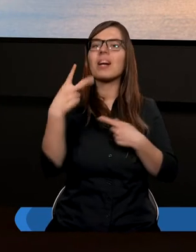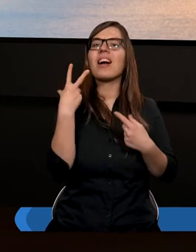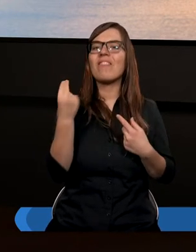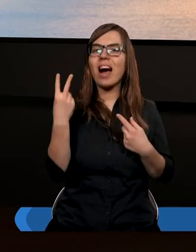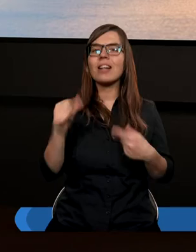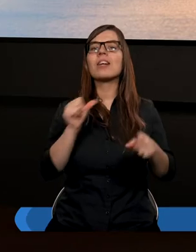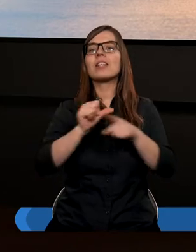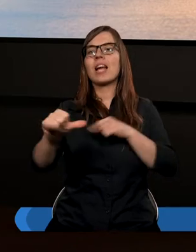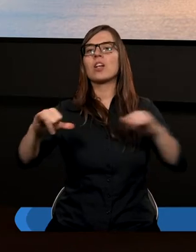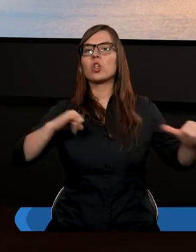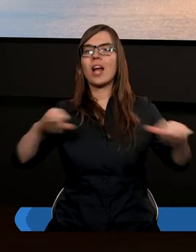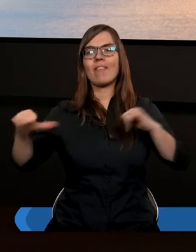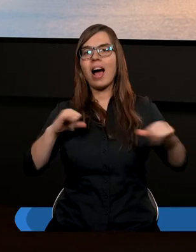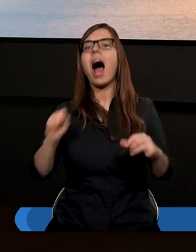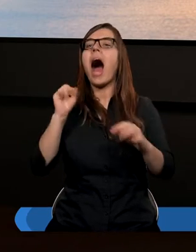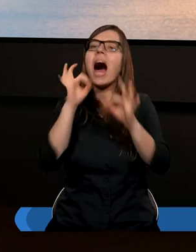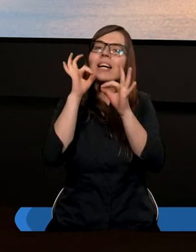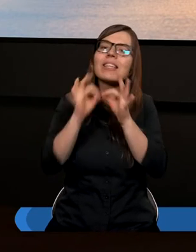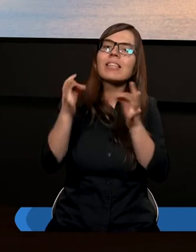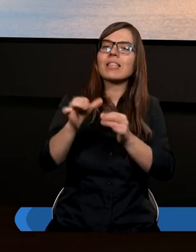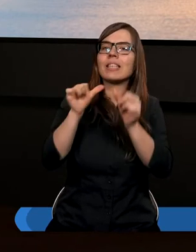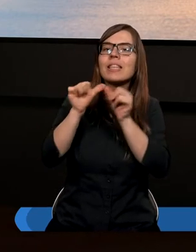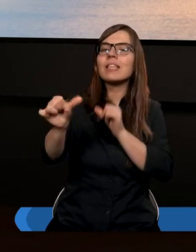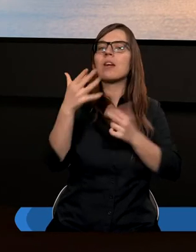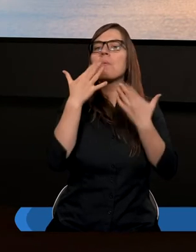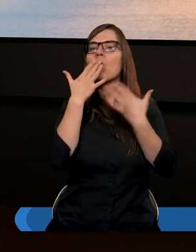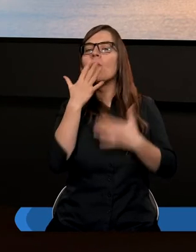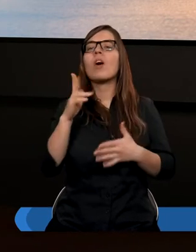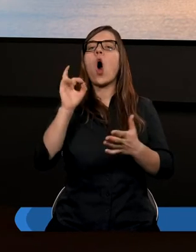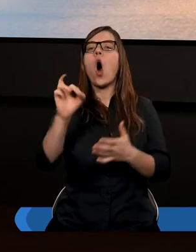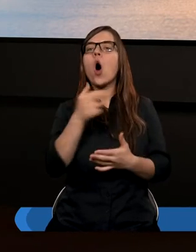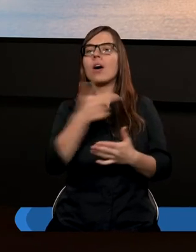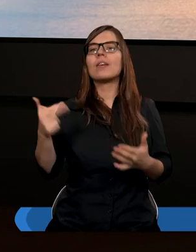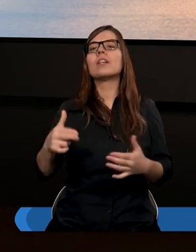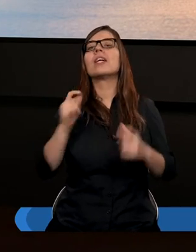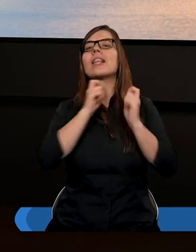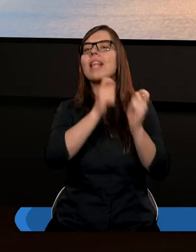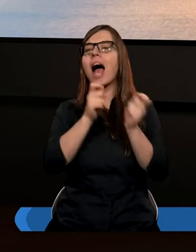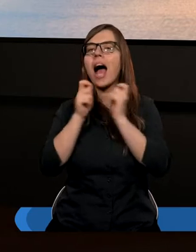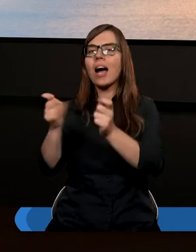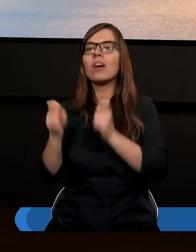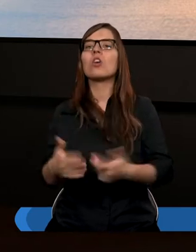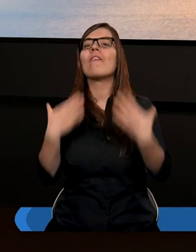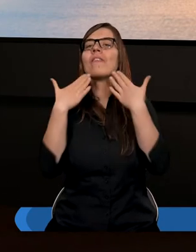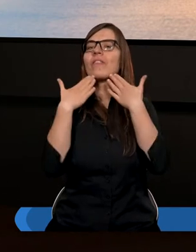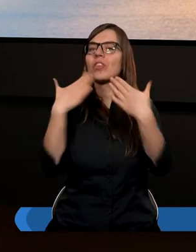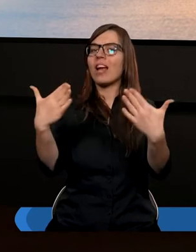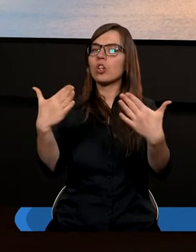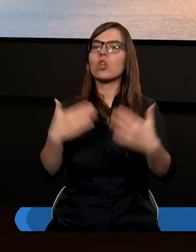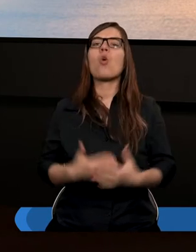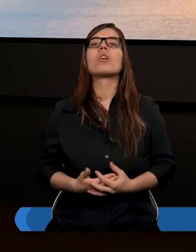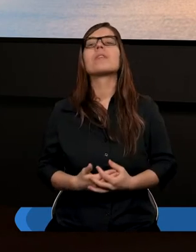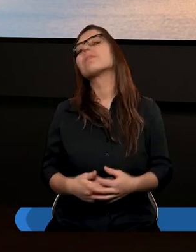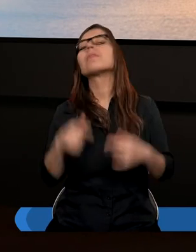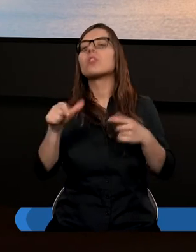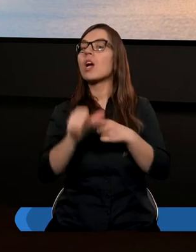kwartale, jest szafarstwo, a dzisiaj chcemy mówić na temat darów wdzięczności.